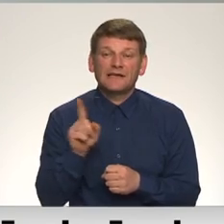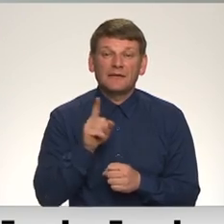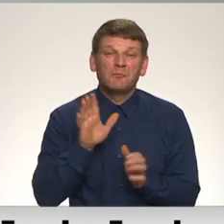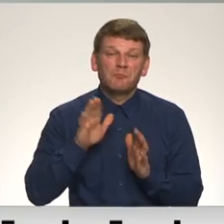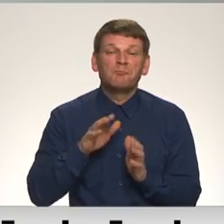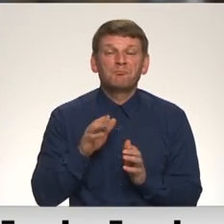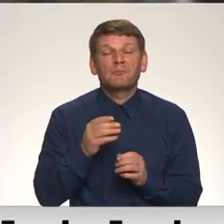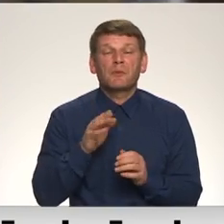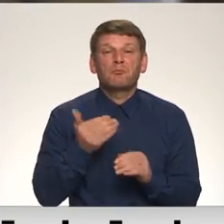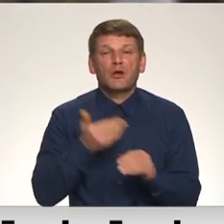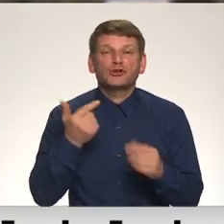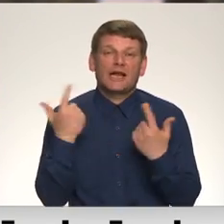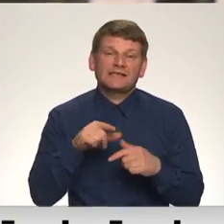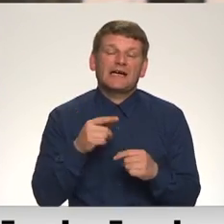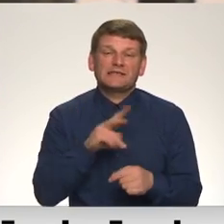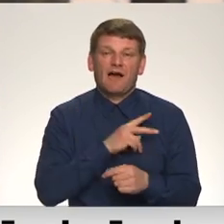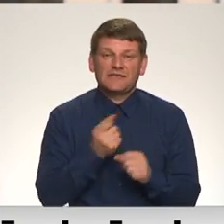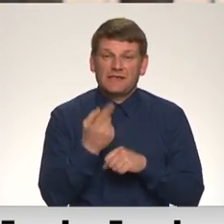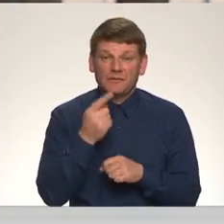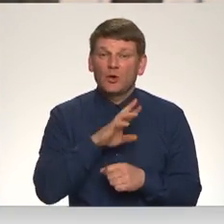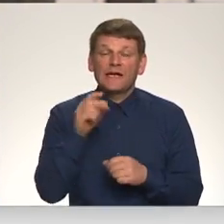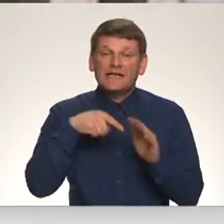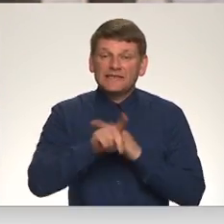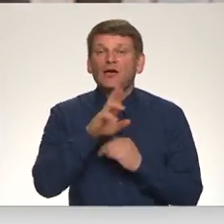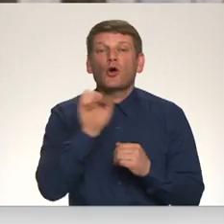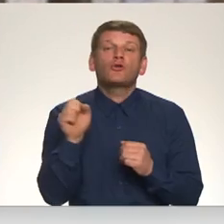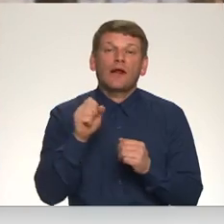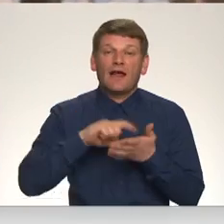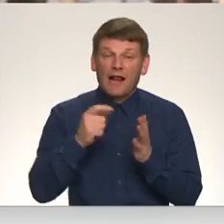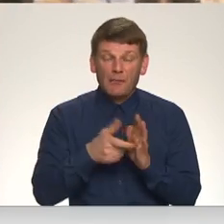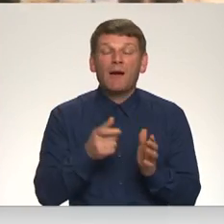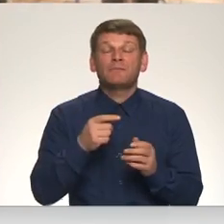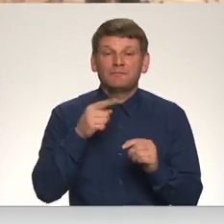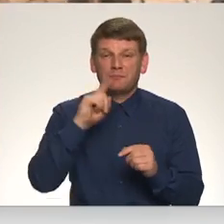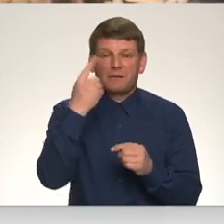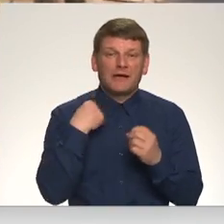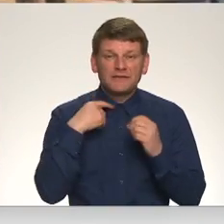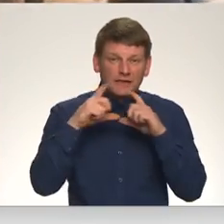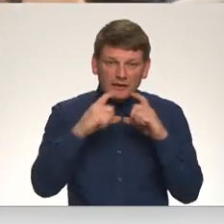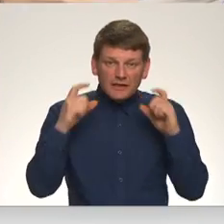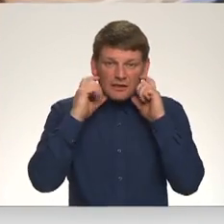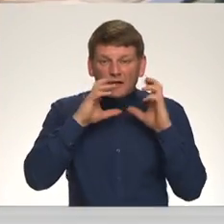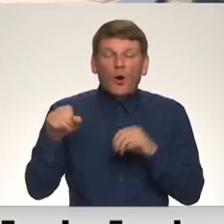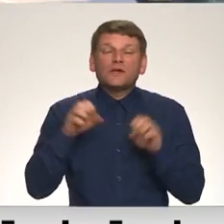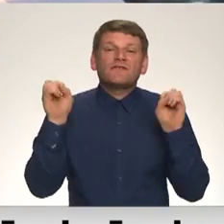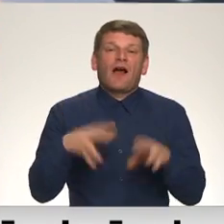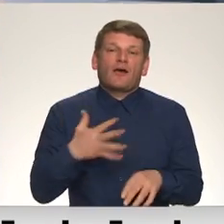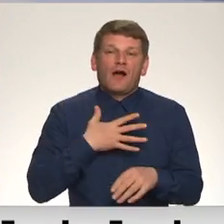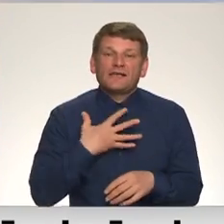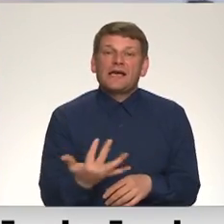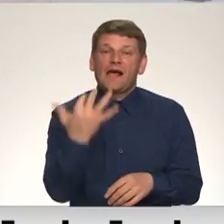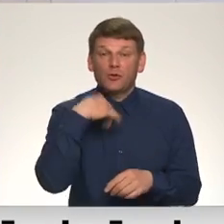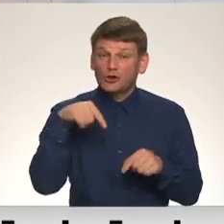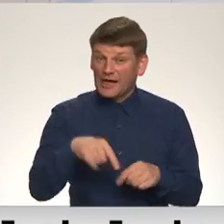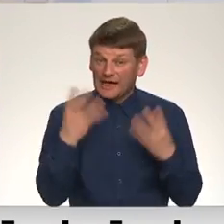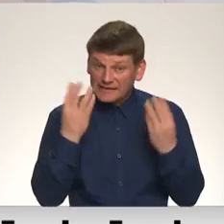pieklācīgās nāvas iemesnes. Izajot no tēpām, pirmā doma ir novilkt respiratoru un ielput svaigu gaisu. Taču šajās dienās